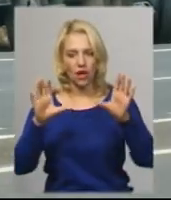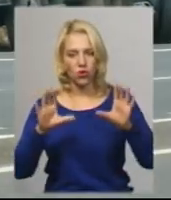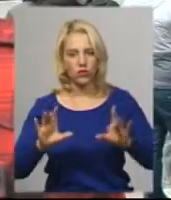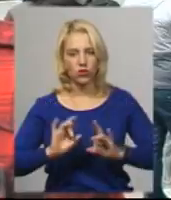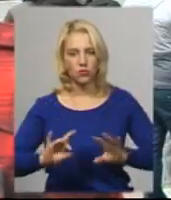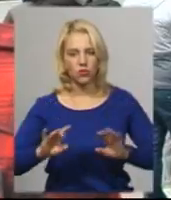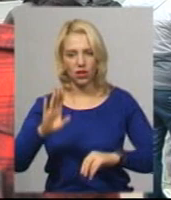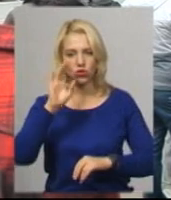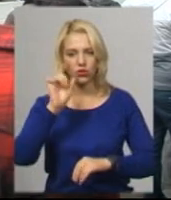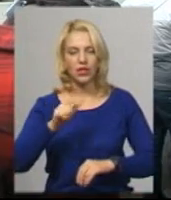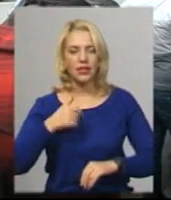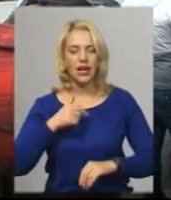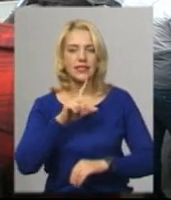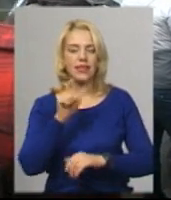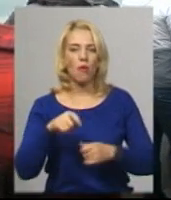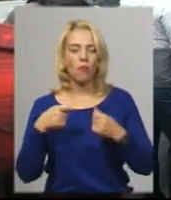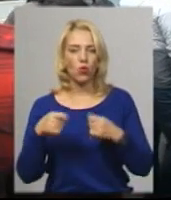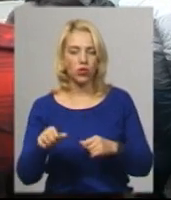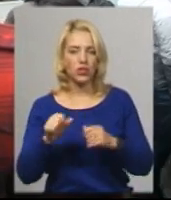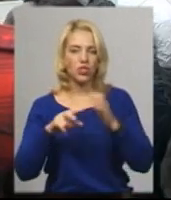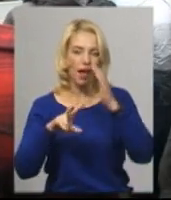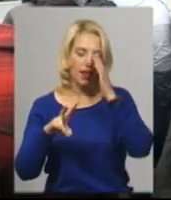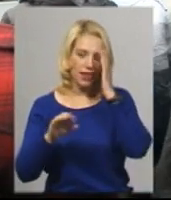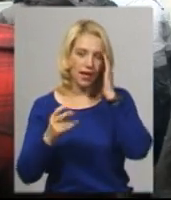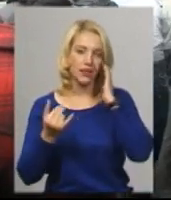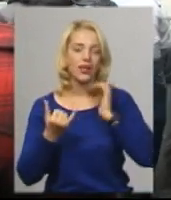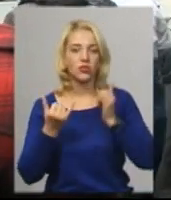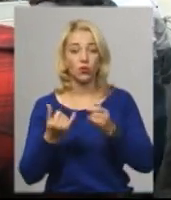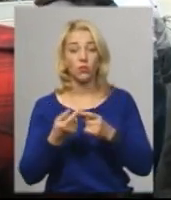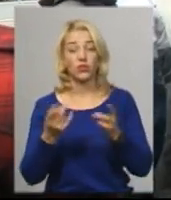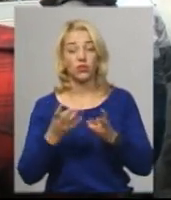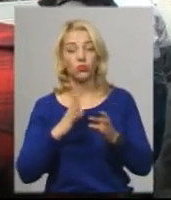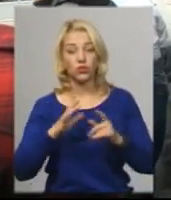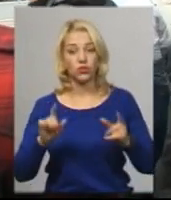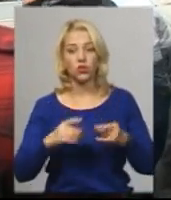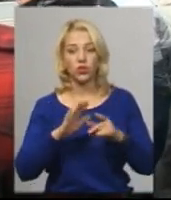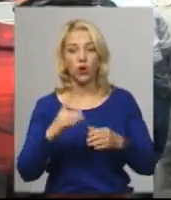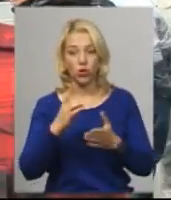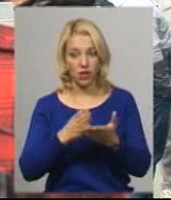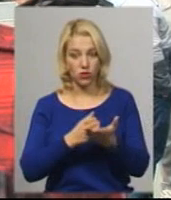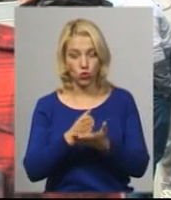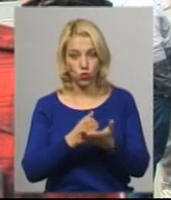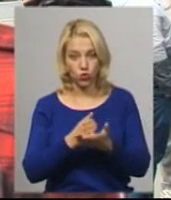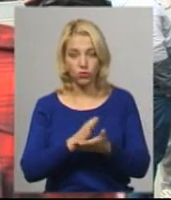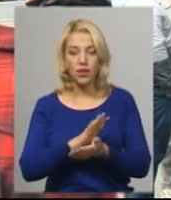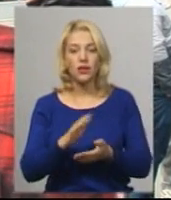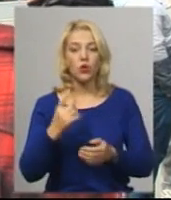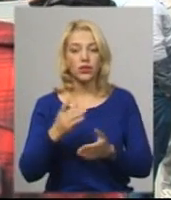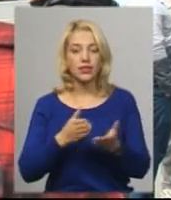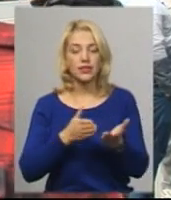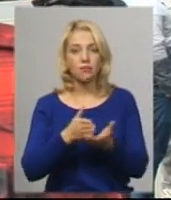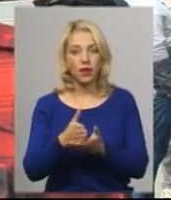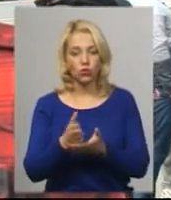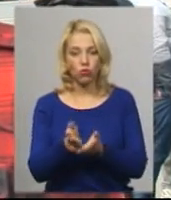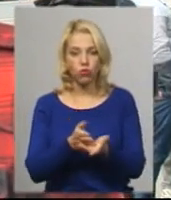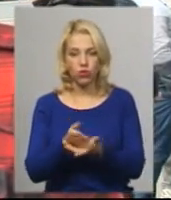додає чоловік. Я за продажу, але для цього має бути створена не одна служба, не один спектр послуг, не одні адміністративні